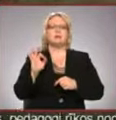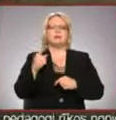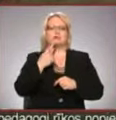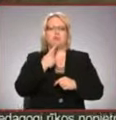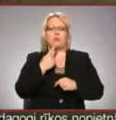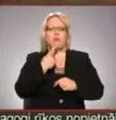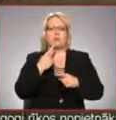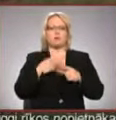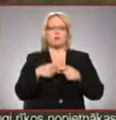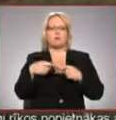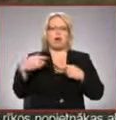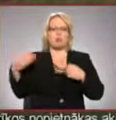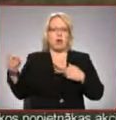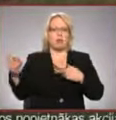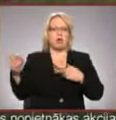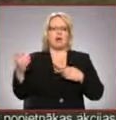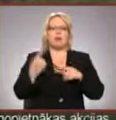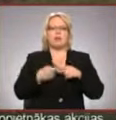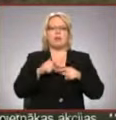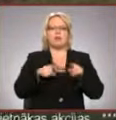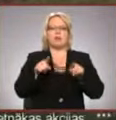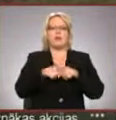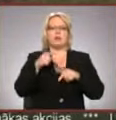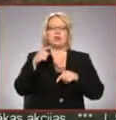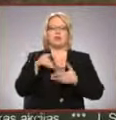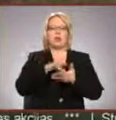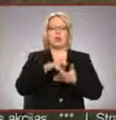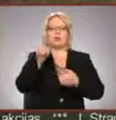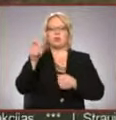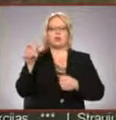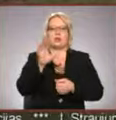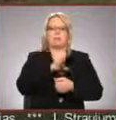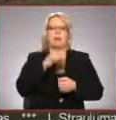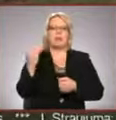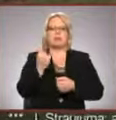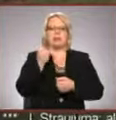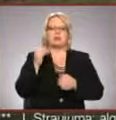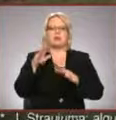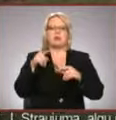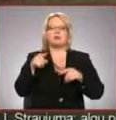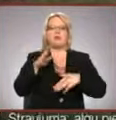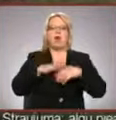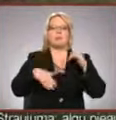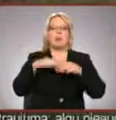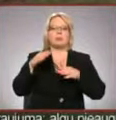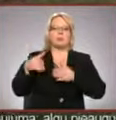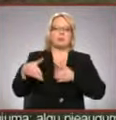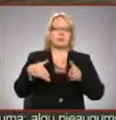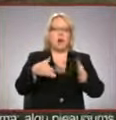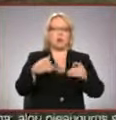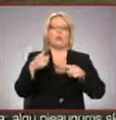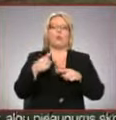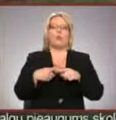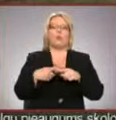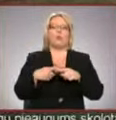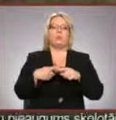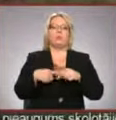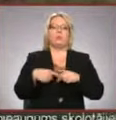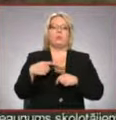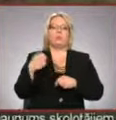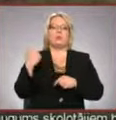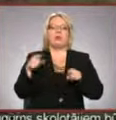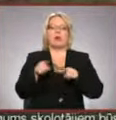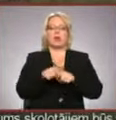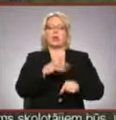Somijas un tā tālāk, tad arī šiem turistiem bija interese par šo Amatas taku un viņi